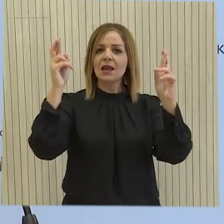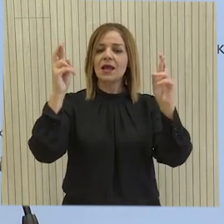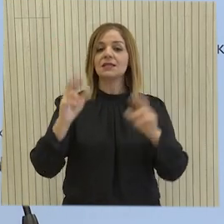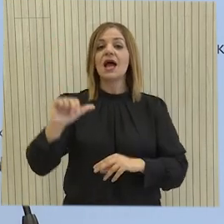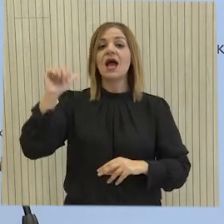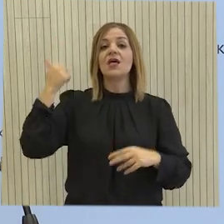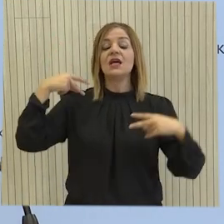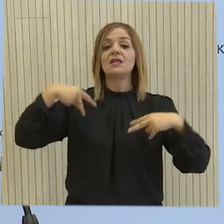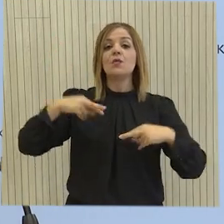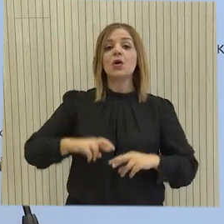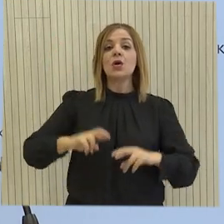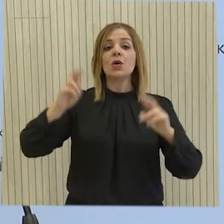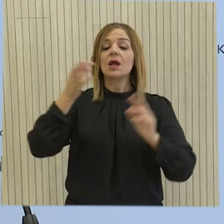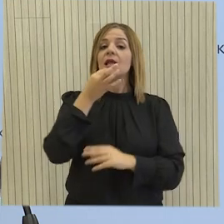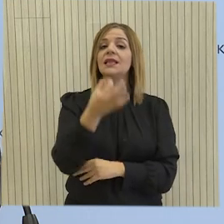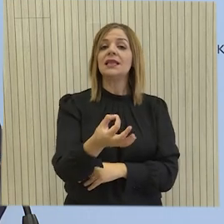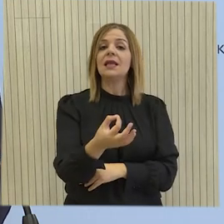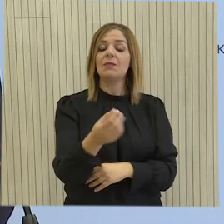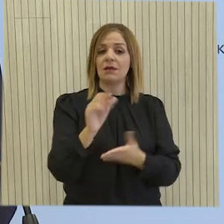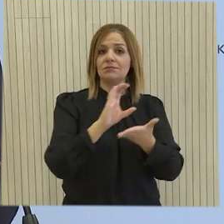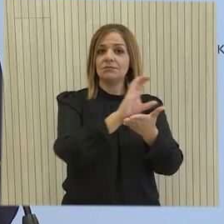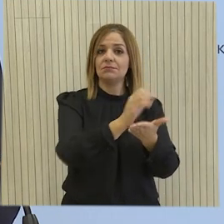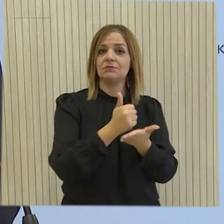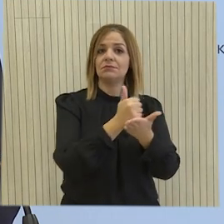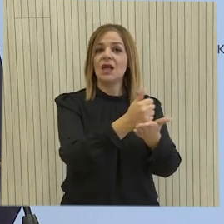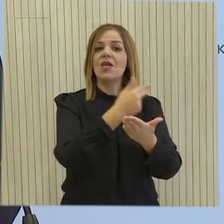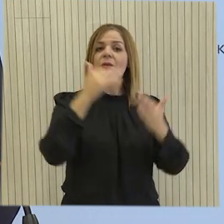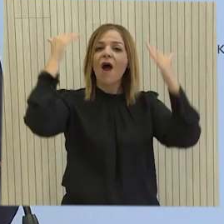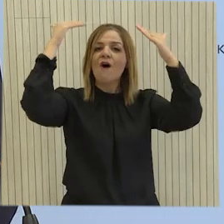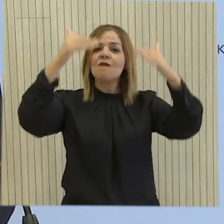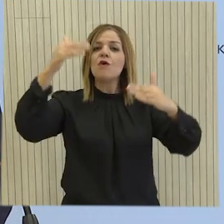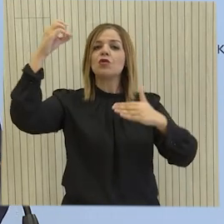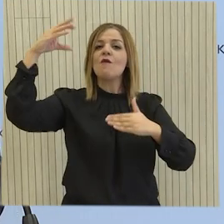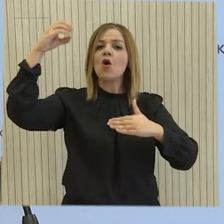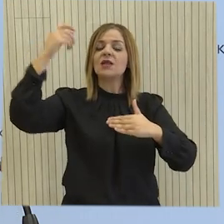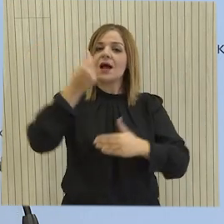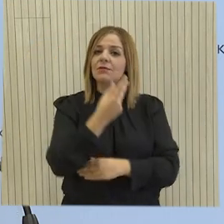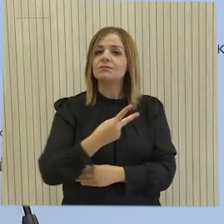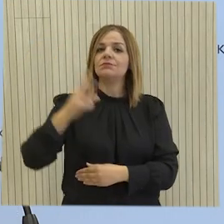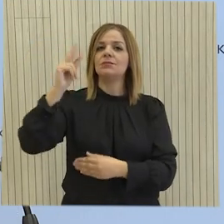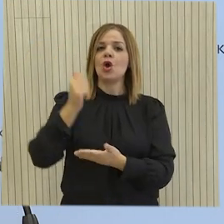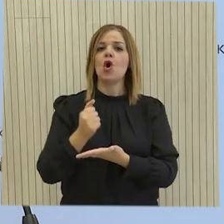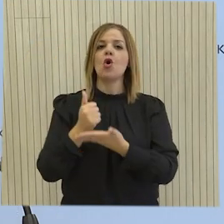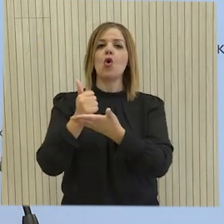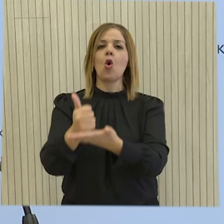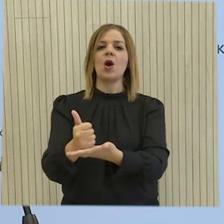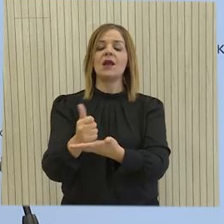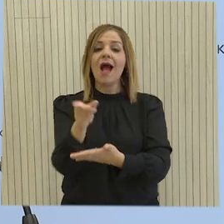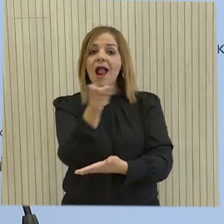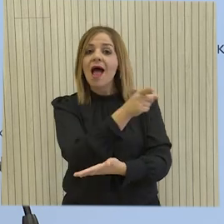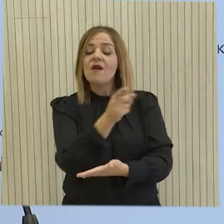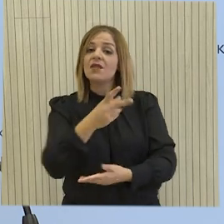έγκρισης του Υπουργικού Συμβουλίου την αύξηση του ποσού χορηγίας για εγκατάσταση φωτοβολταϊκών συστημάτων σε κατοικίας ευάλωτων